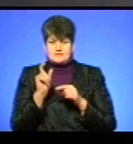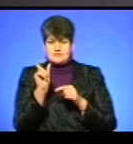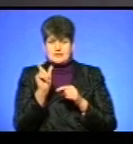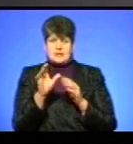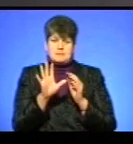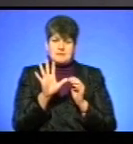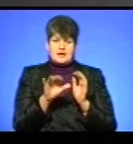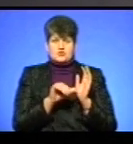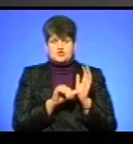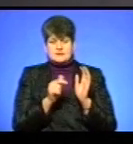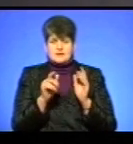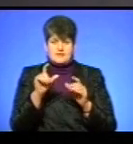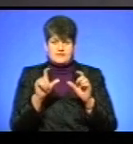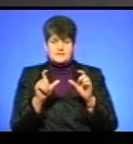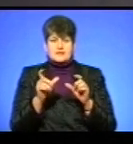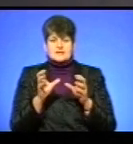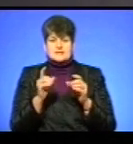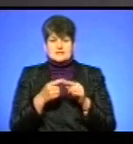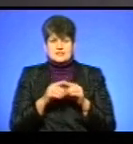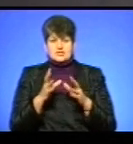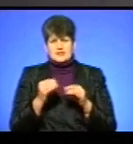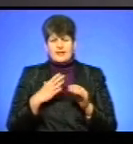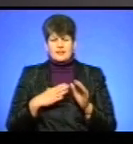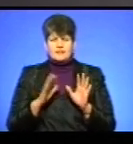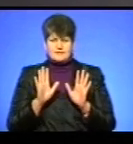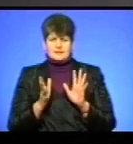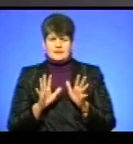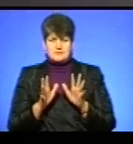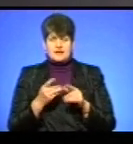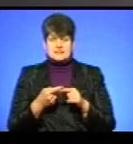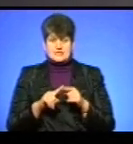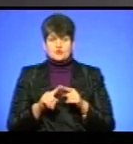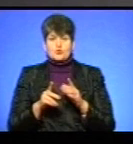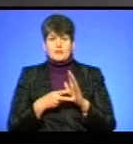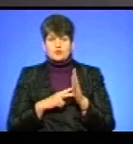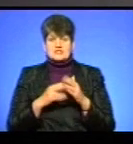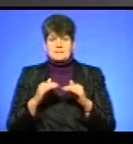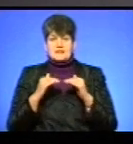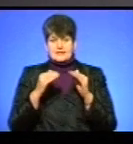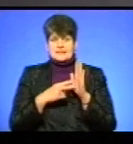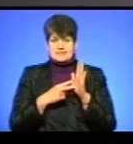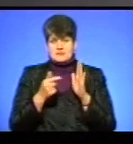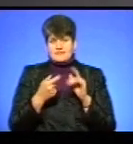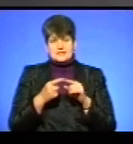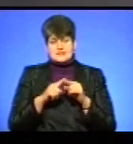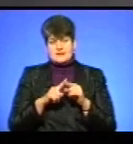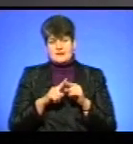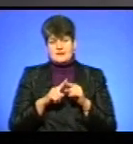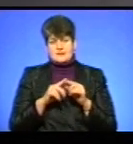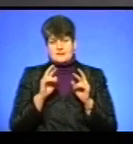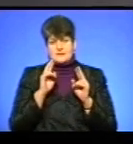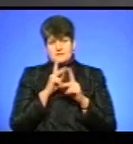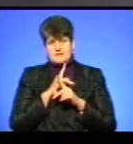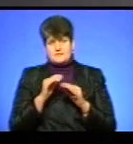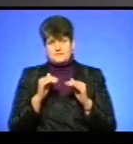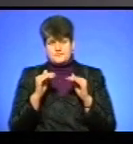6 гривень, по наших розрахунках він ще більш-менш терпимий, але це, що планується підняття до 7 гривень, на нашу думку, це вже є надмірне